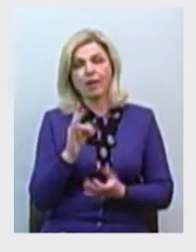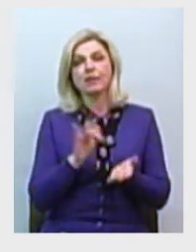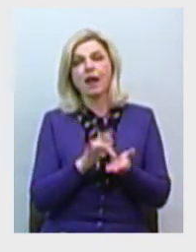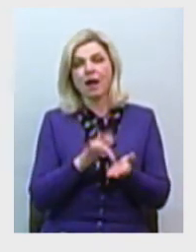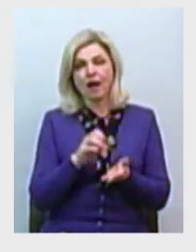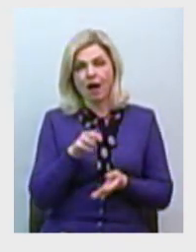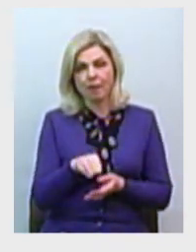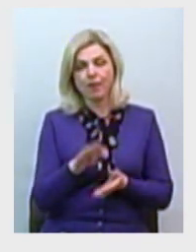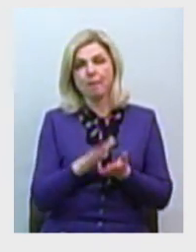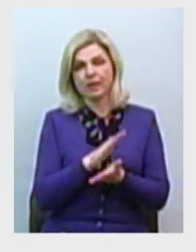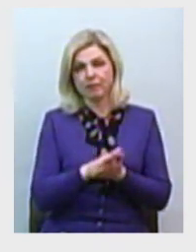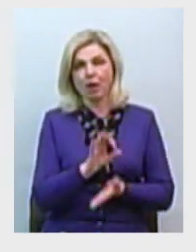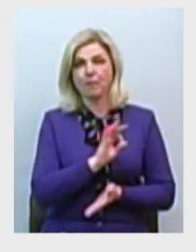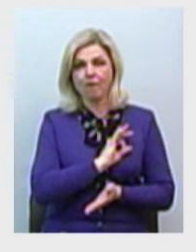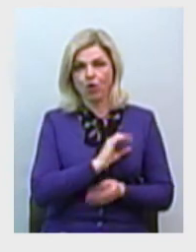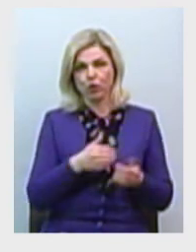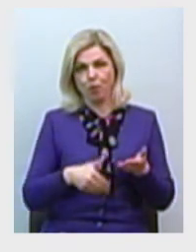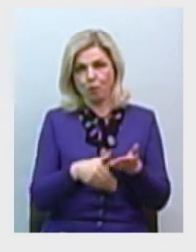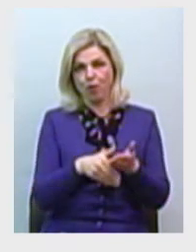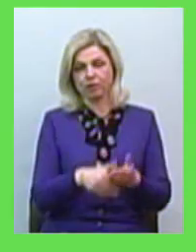-каналі Безоплатна правова допомога.